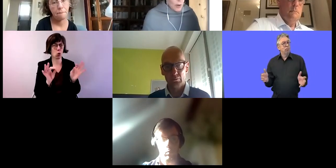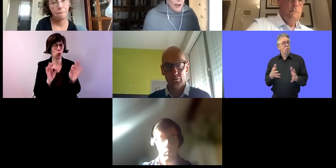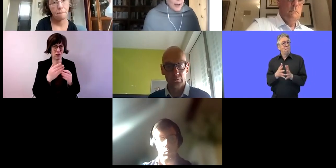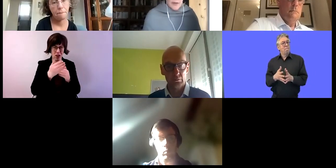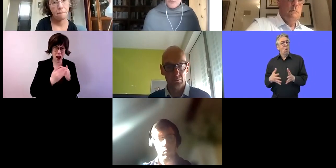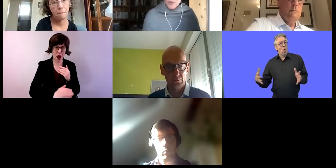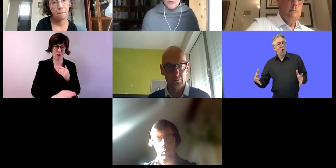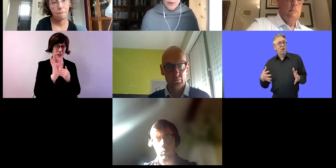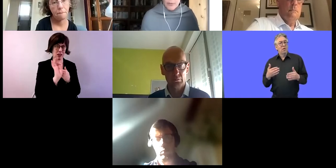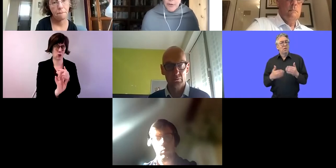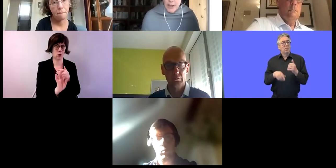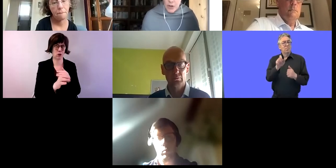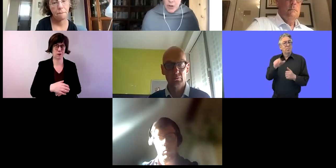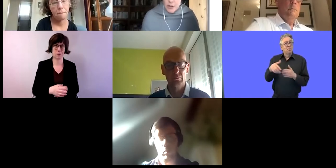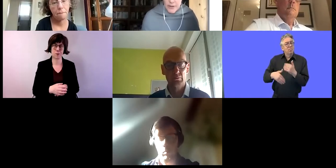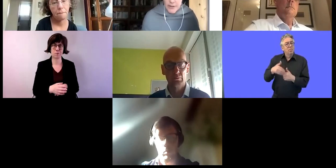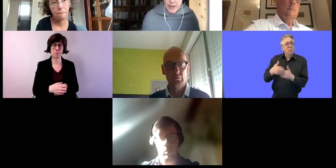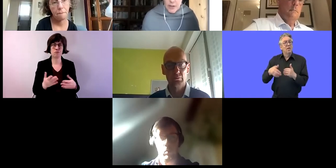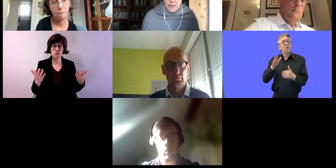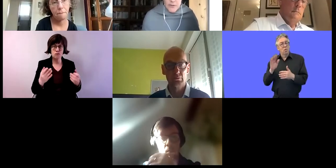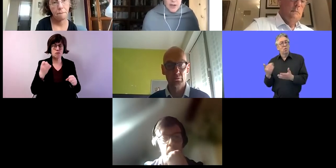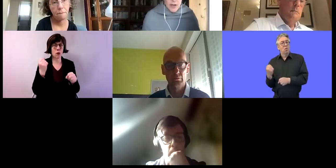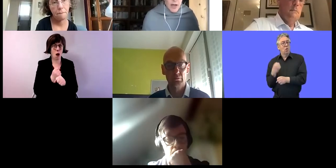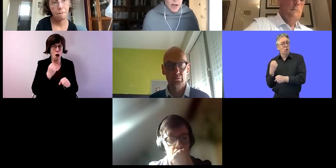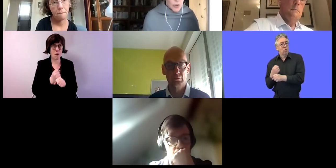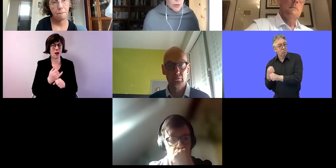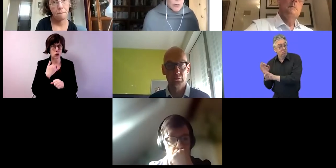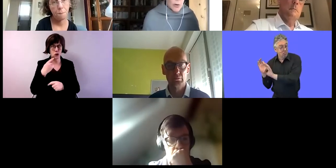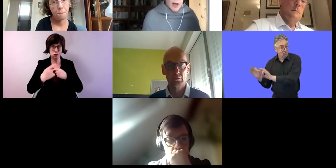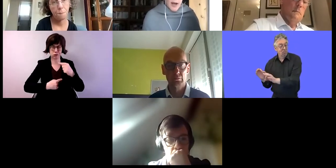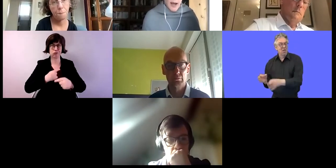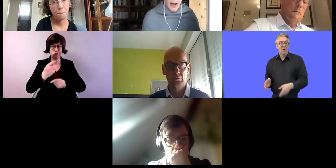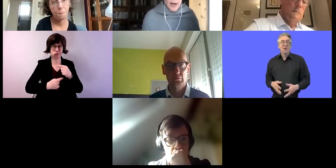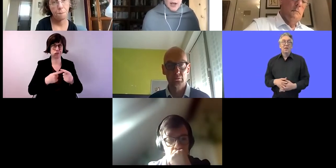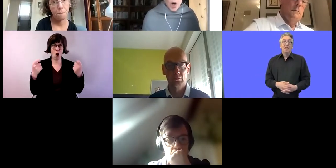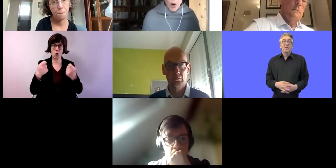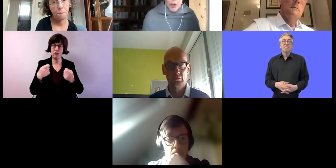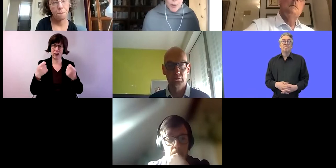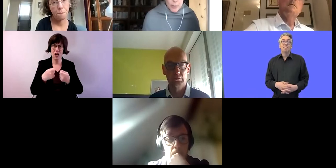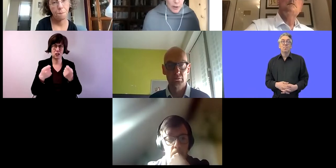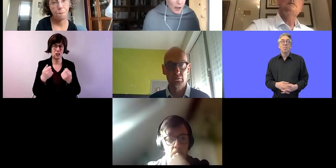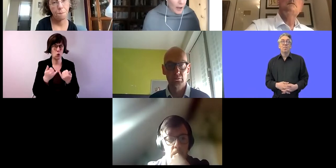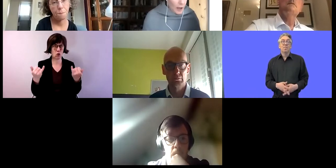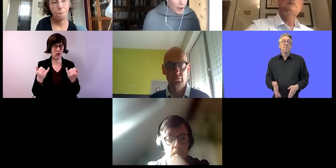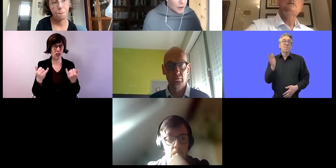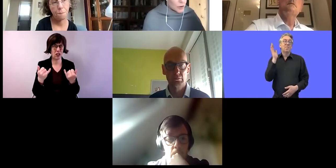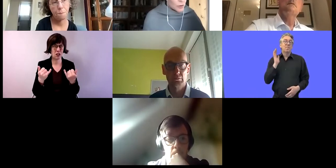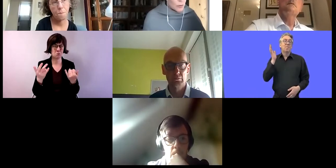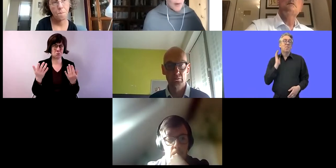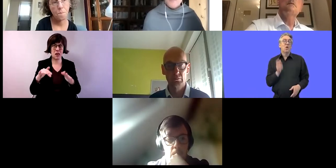sieht. Ansonsten finden Arbeiten statt, um die finanziellen Abschreckungen